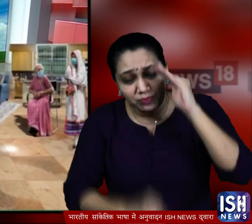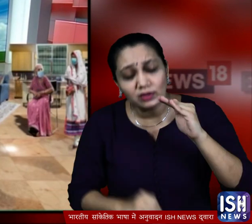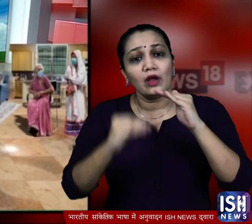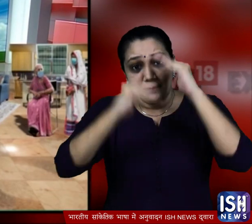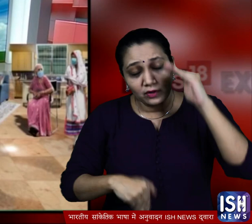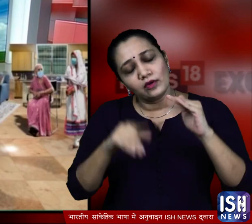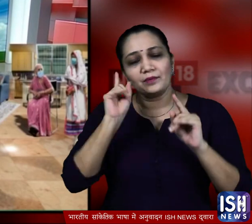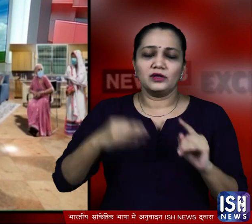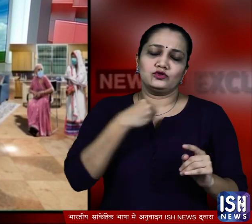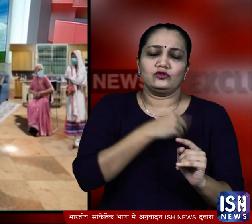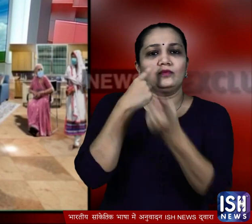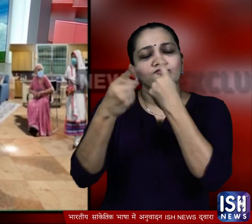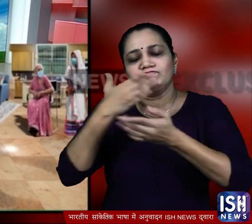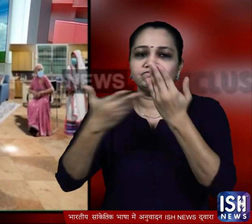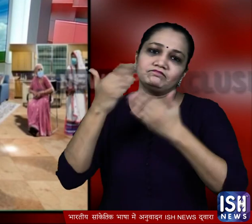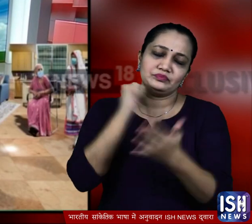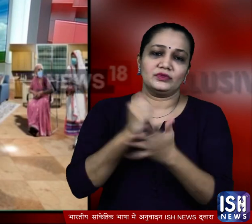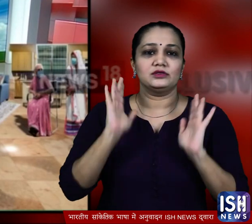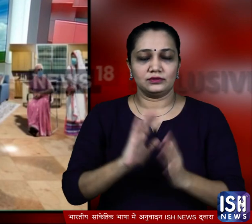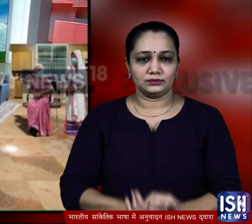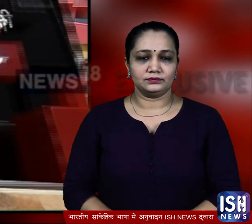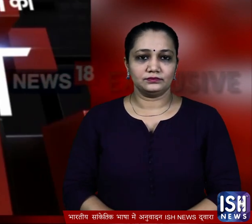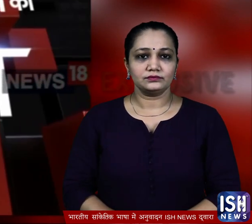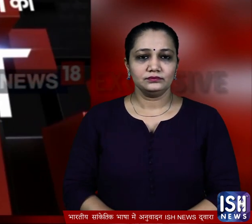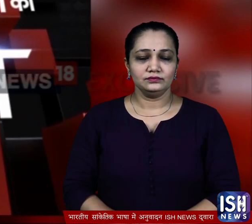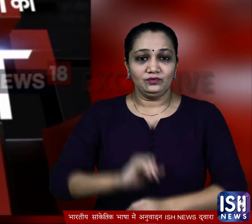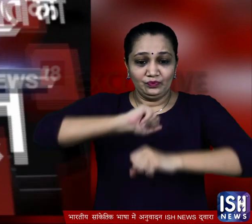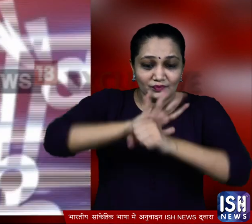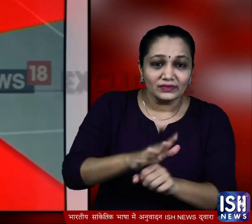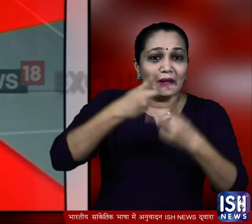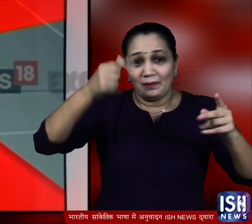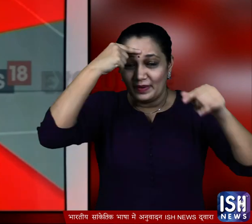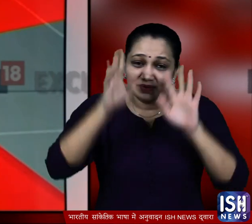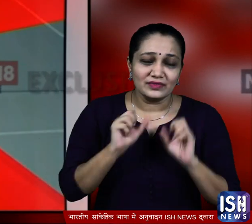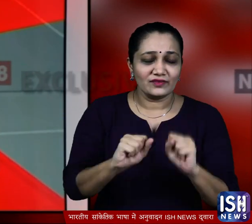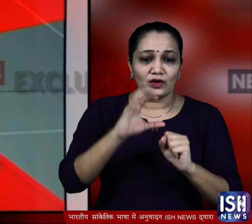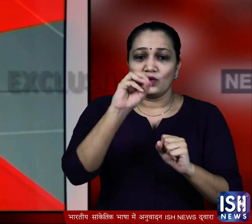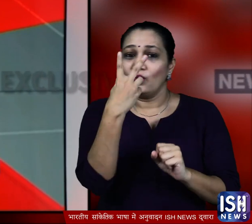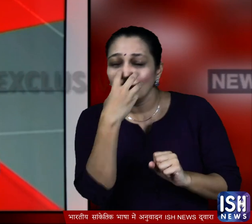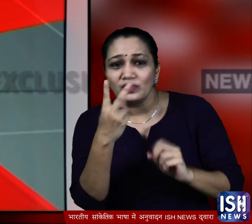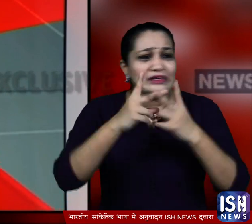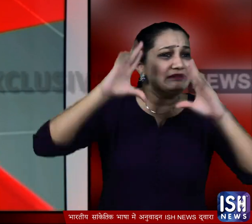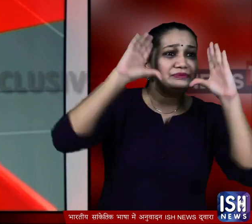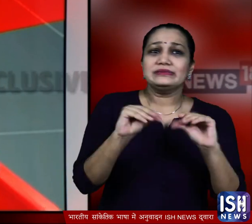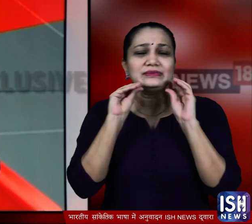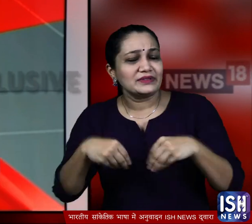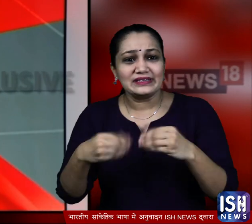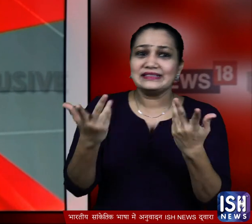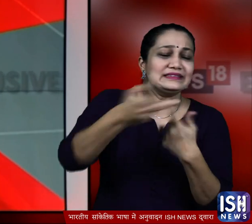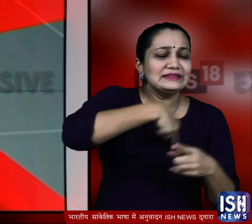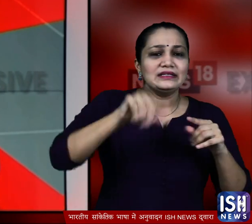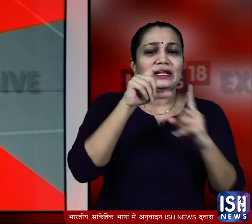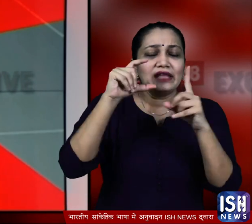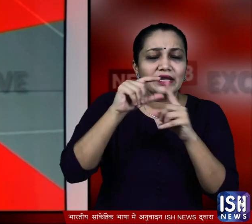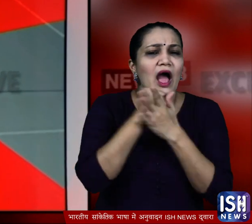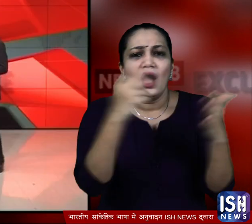डॉक्टरों से सला लेने के लिए भी कहा गया करोना के इस मुश्किल दौर में ऑक्सिजन की कमी से जूज रहे दिल्ली